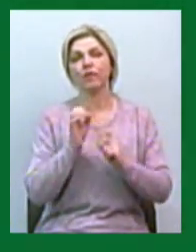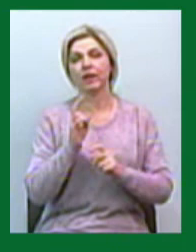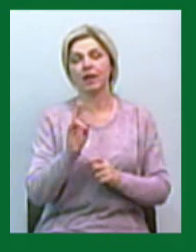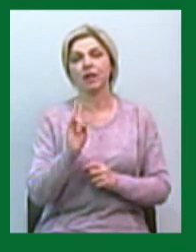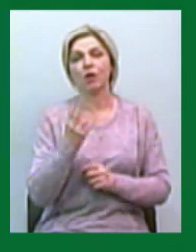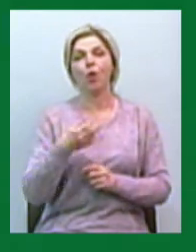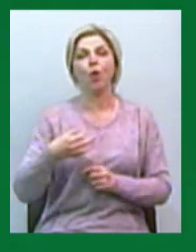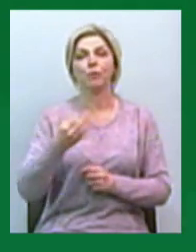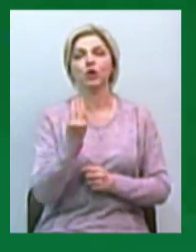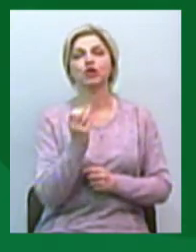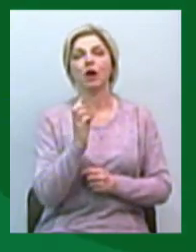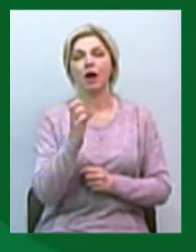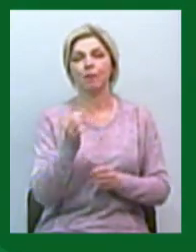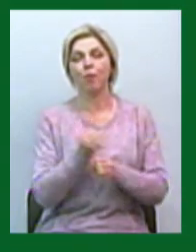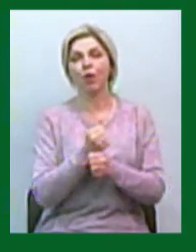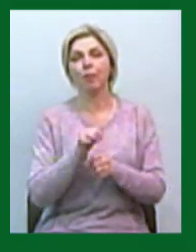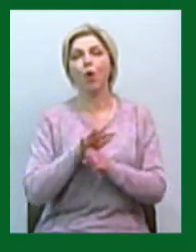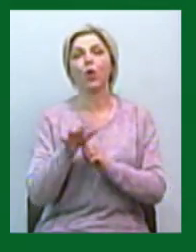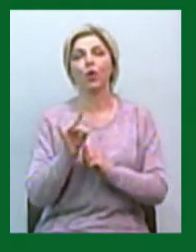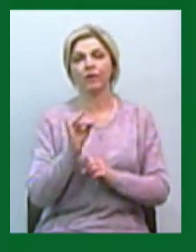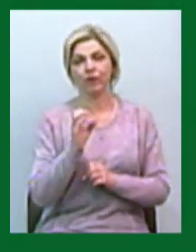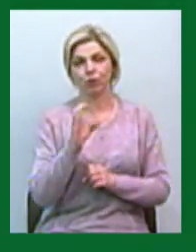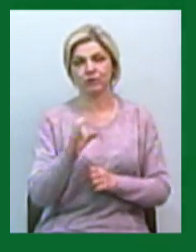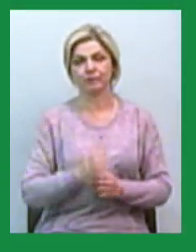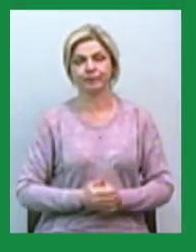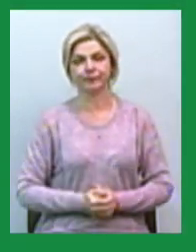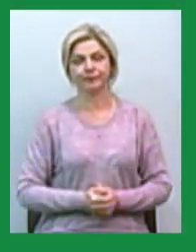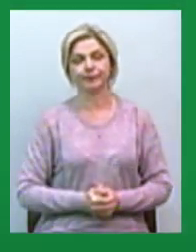обласного штабу з протидії коронавірусу Валерія Котовська.